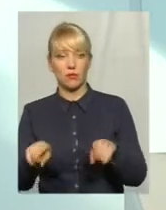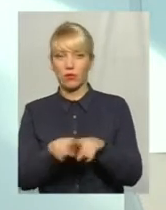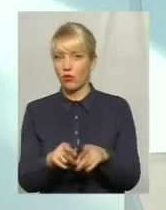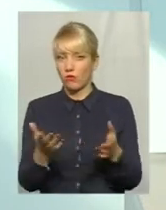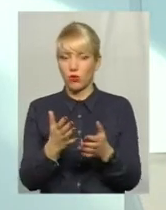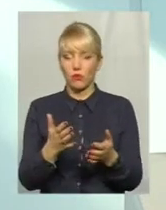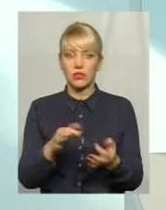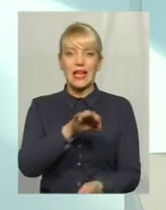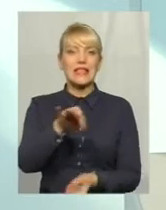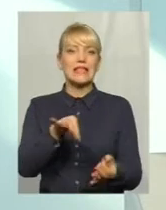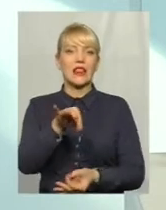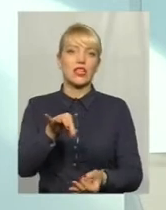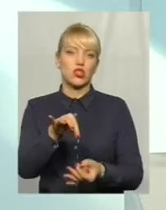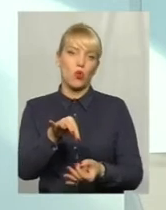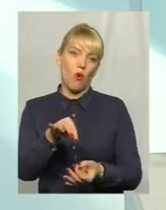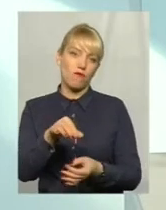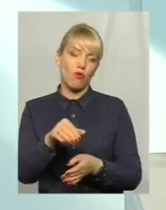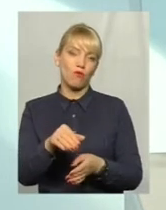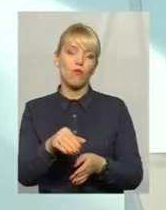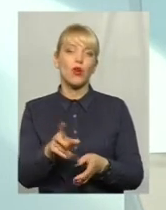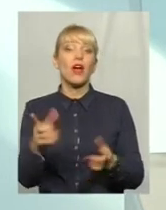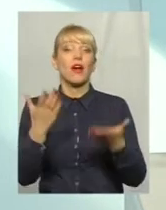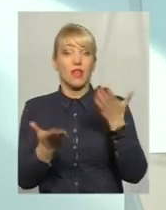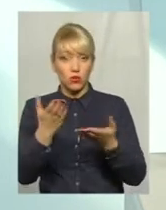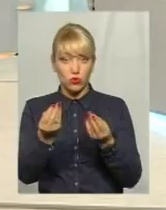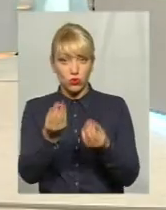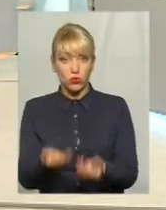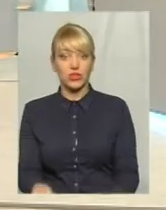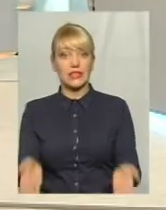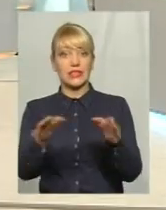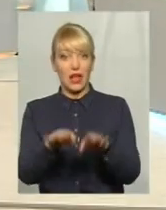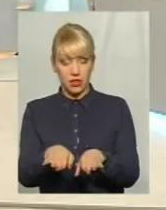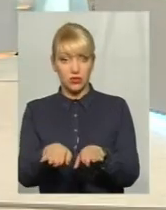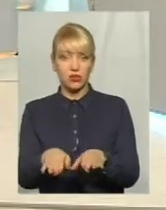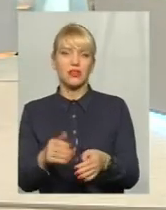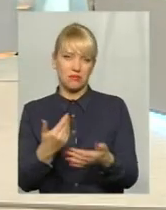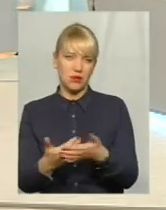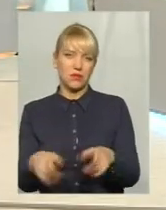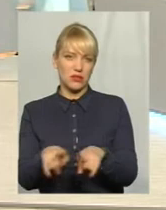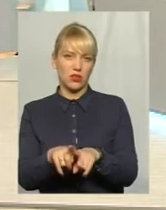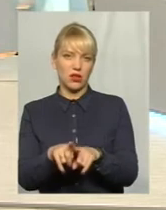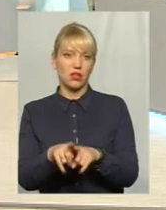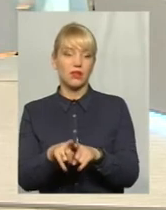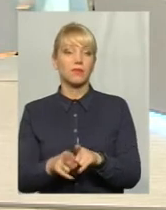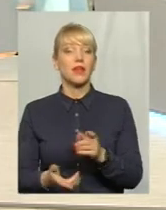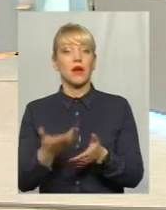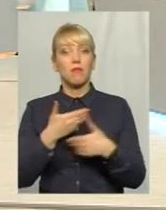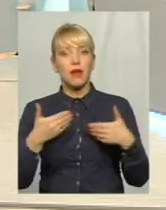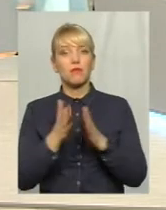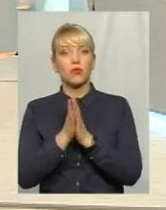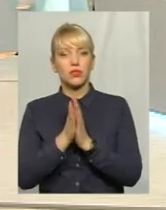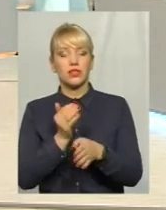якомусь залишковому принципу. Якщо залишиться гроші, значить? Приблизно так. Ми просили